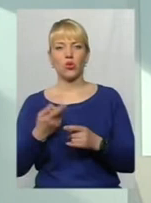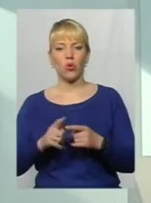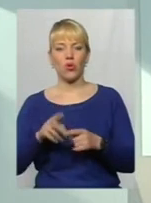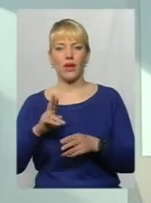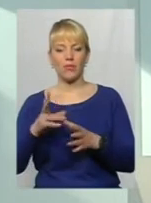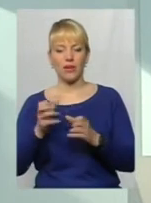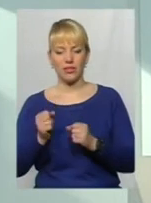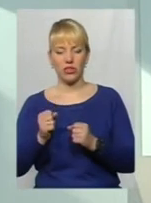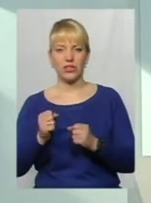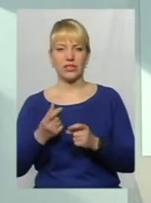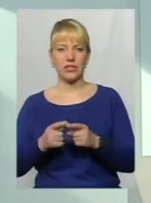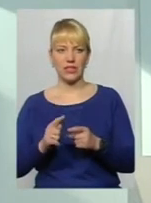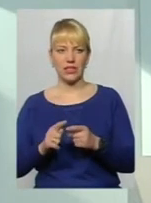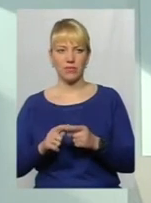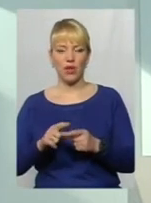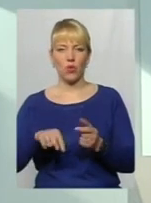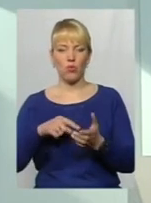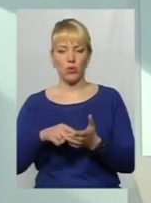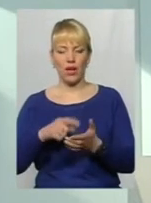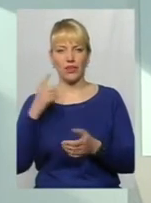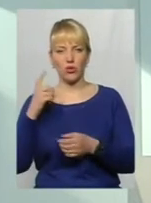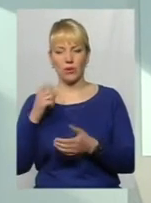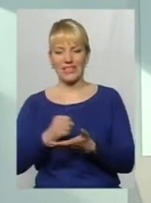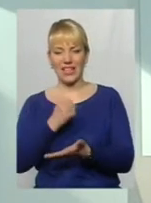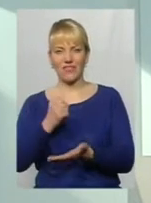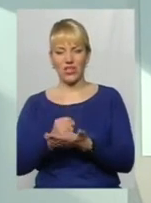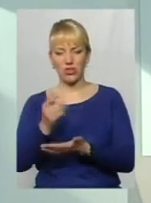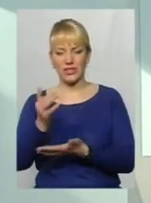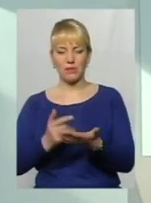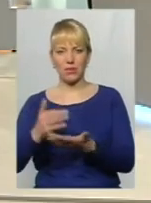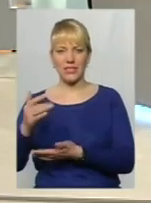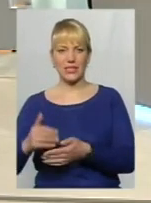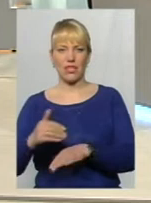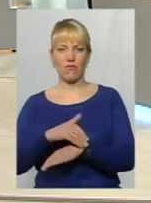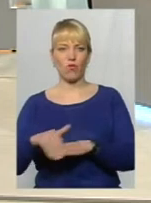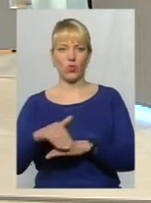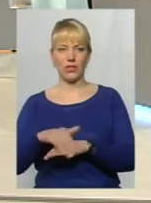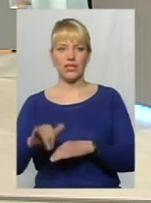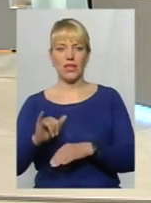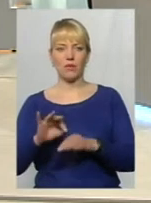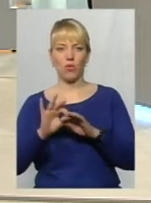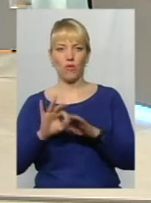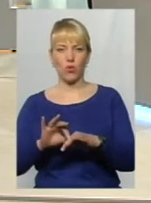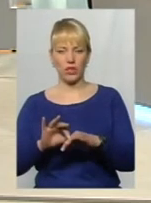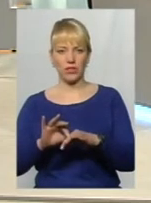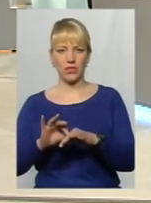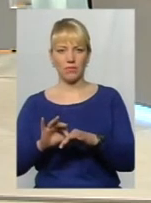господарства затверджує титульні списки вулиць і проводився